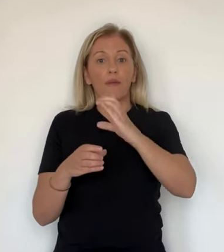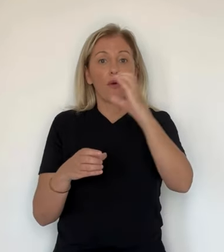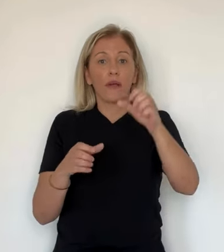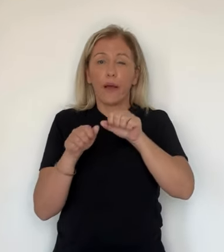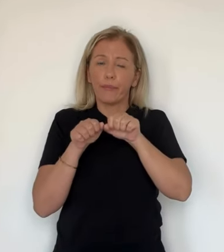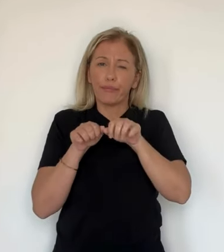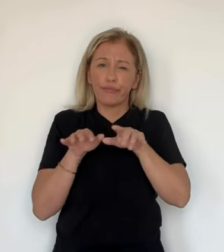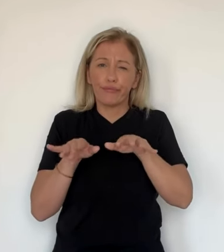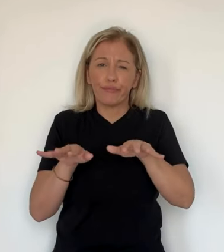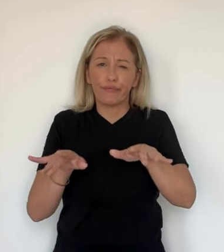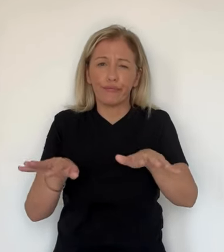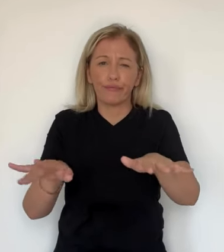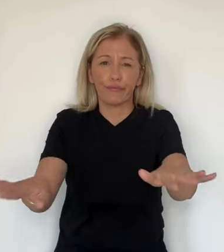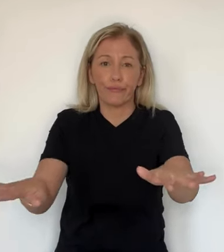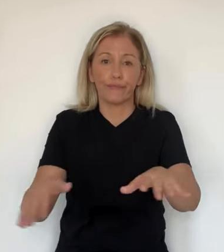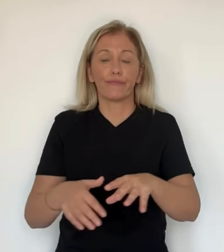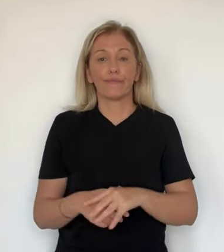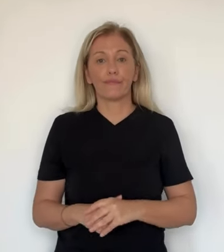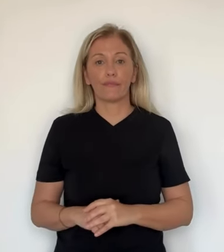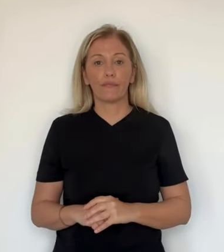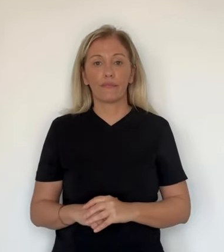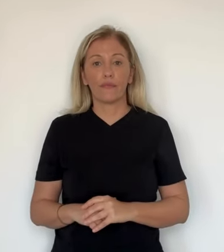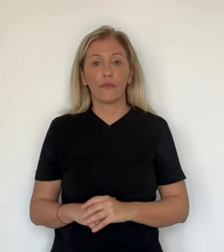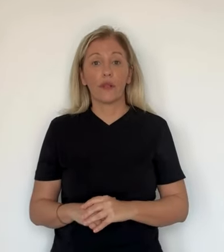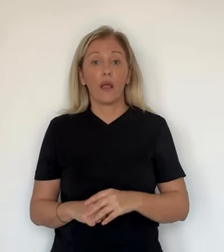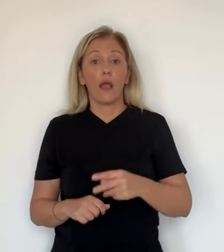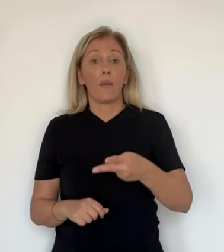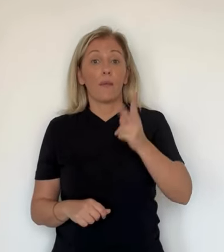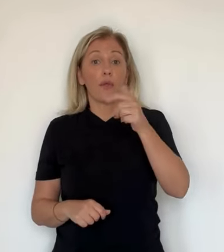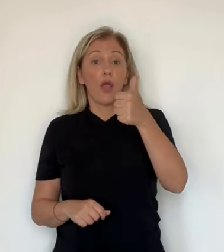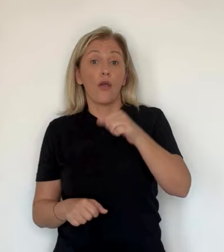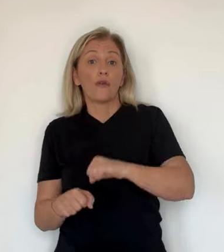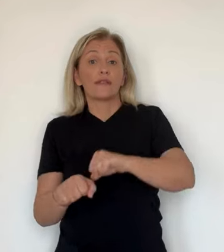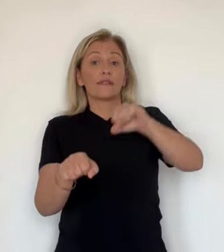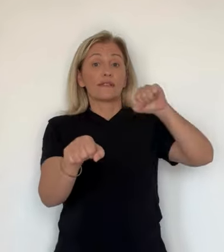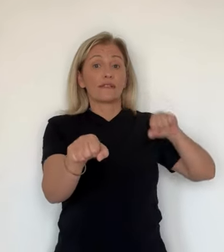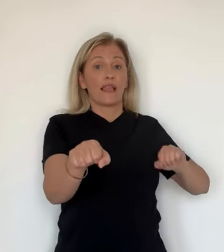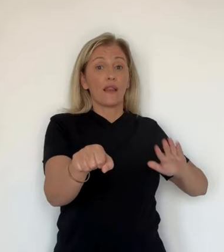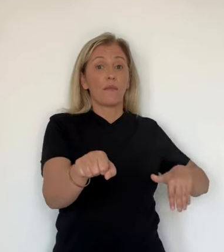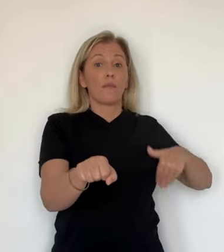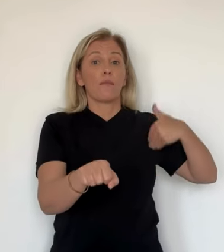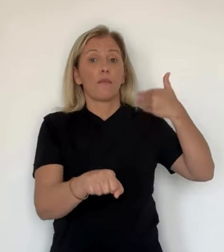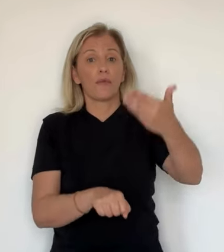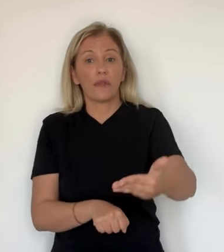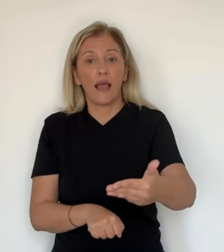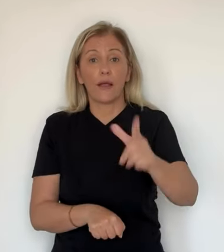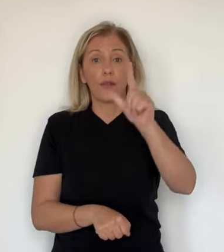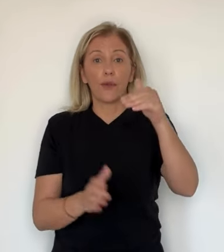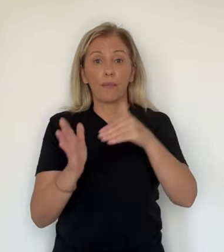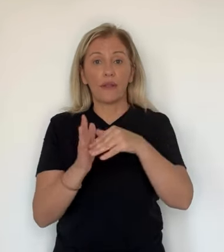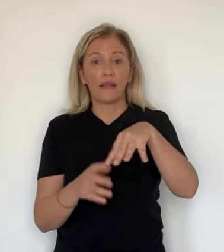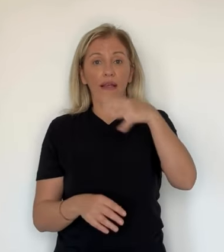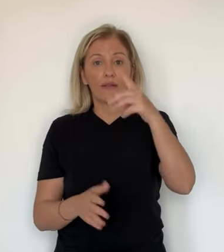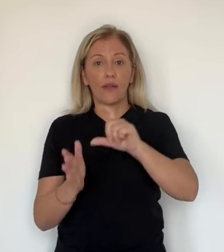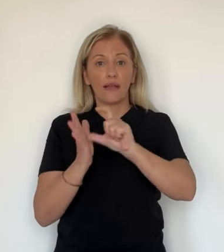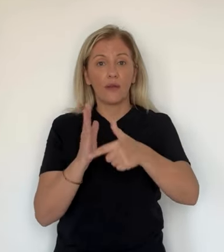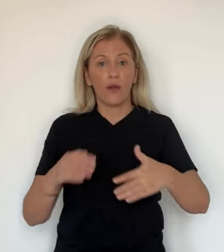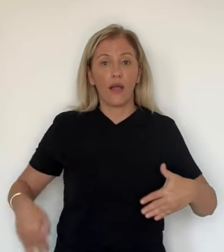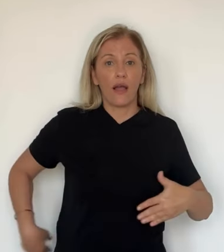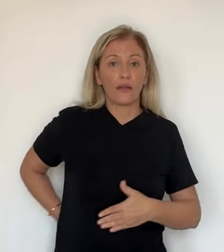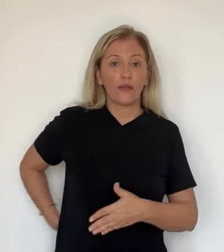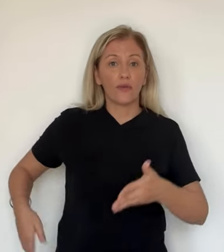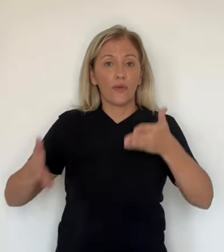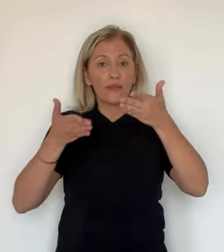Plus d'un siècle plus tard, en 2014, ce restaurateur ajaxien décide de recommercialiser le Coca-Marie Agne,